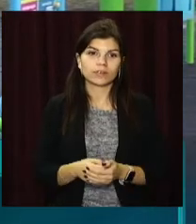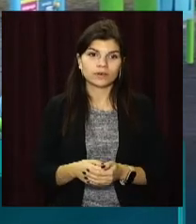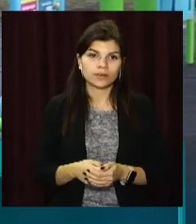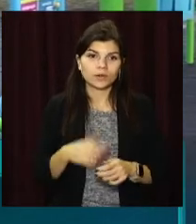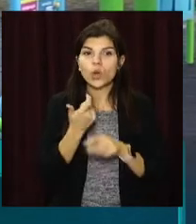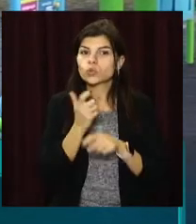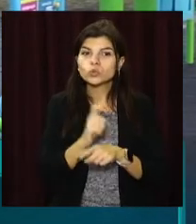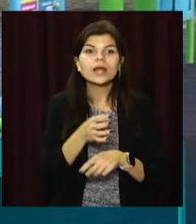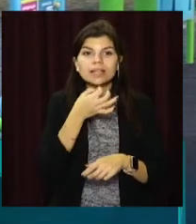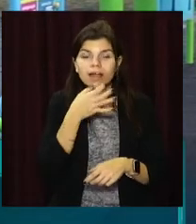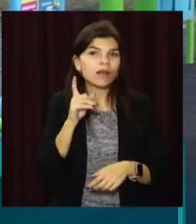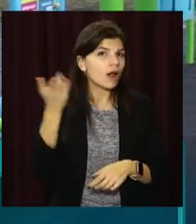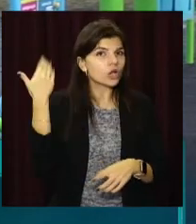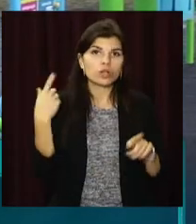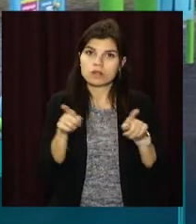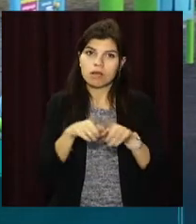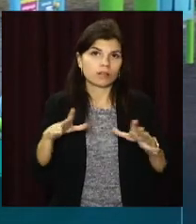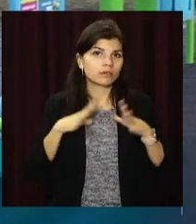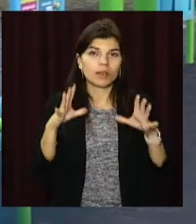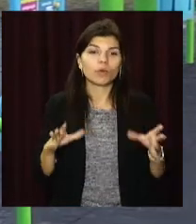дуже подобається, ніколи у нас такого не було.